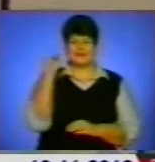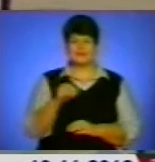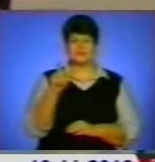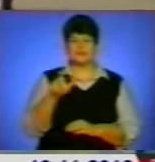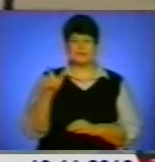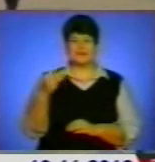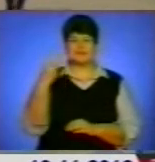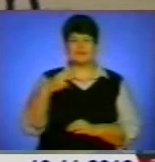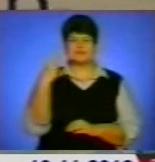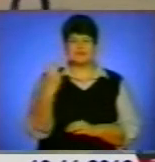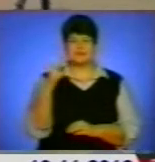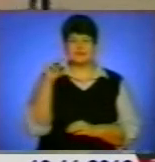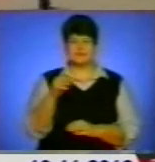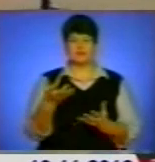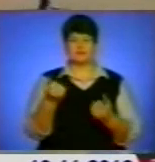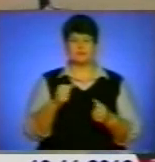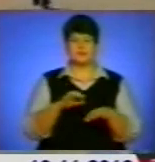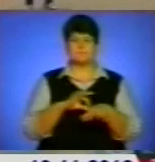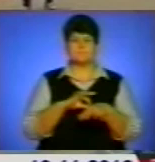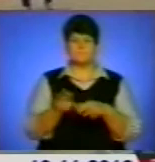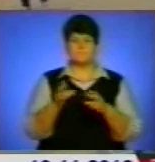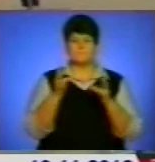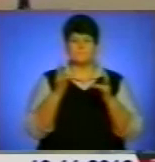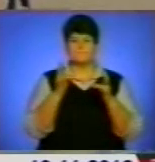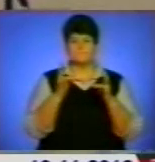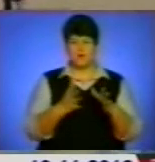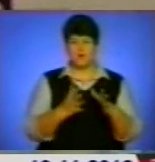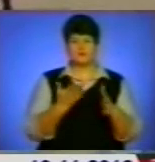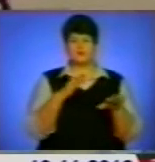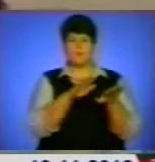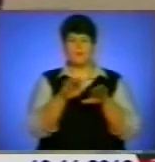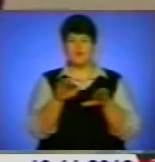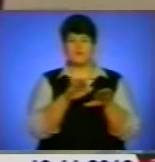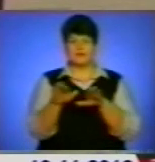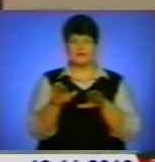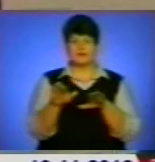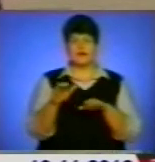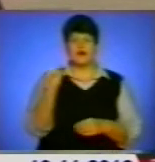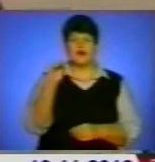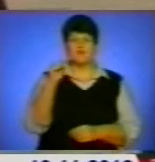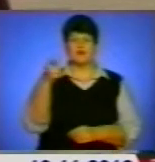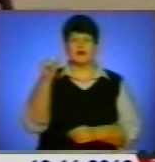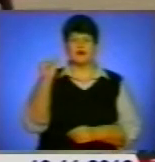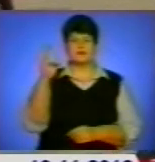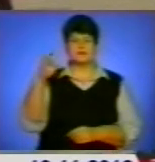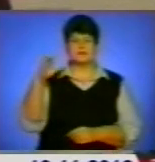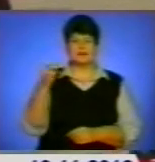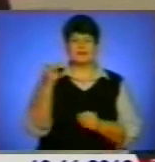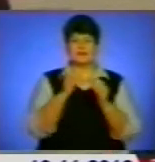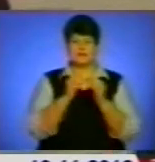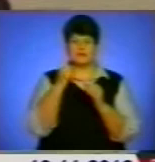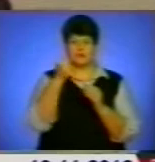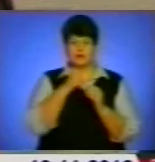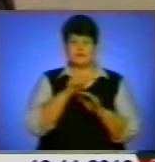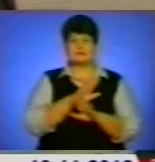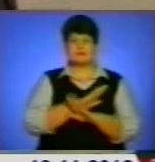32 тисячі отримали поранення. Це дуже великі цифри. Якщо порівняти з бойовими діями Афганістану, які продовжували 10 років, загинуло